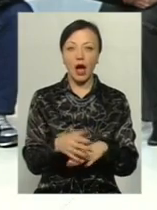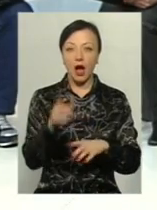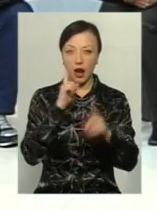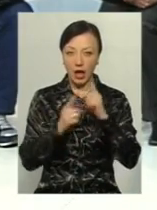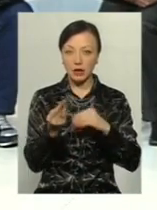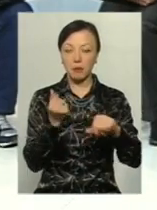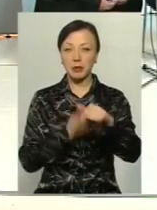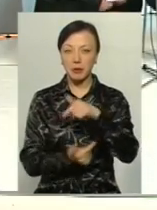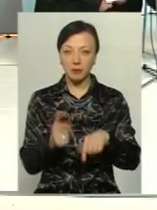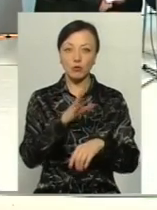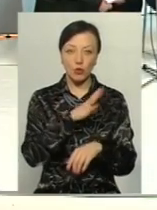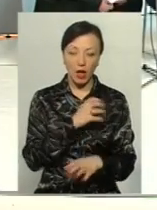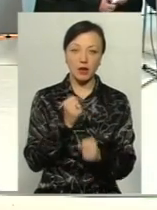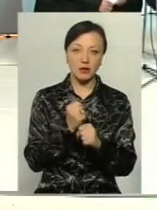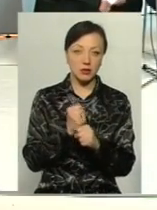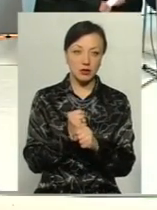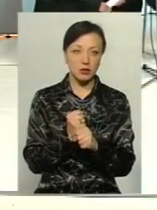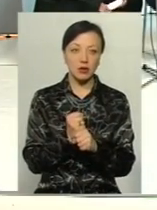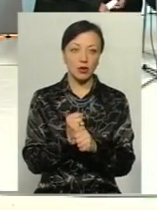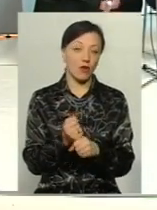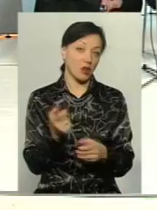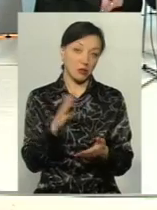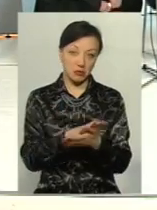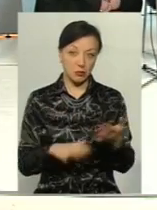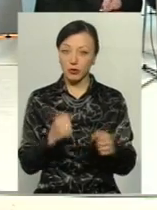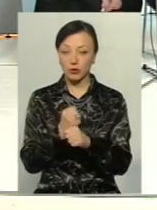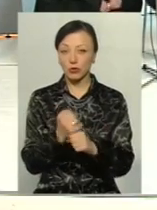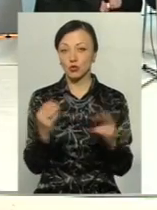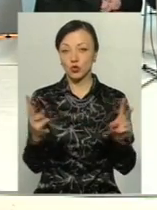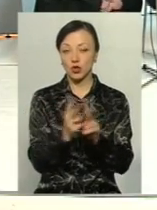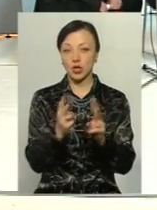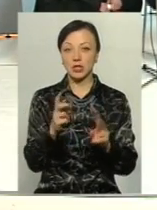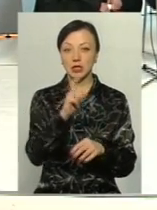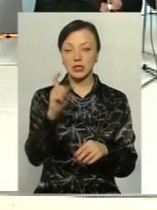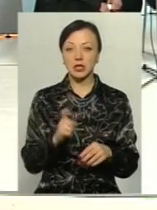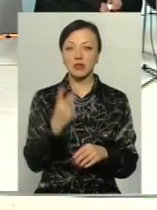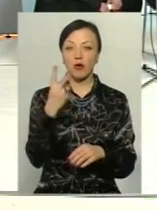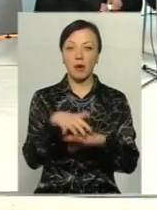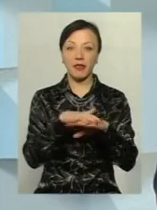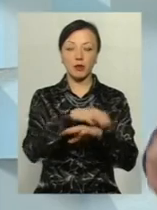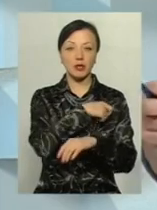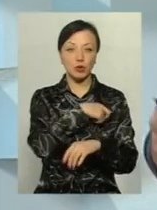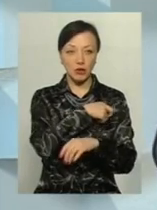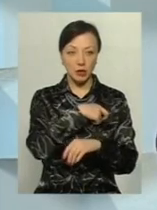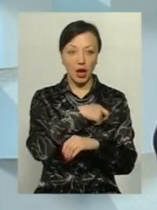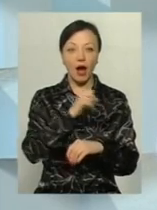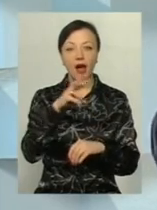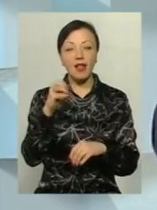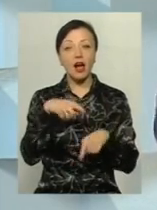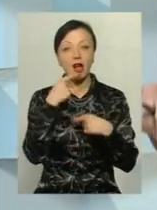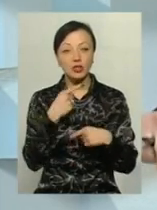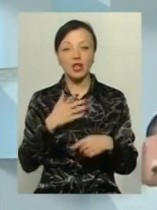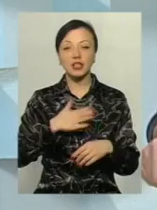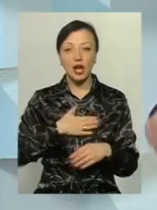була, теж діяла. Не знаю, чи зараз діє. Вона сьогодні навіть зустрічалася з двома народними депутатами, але я кажу,